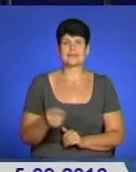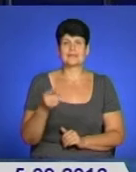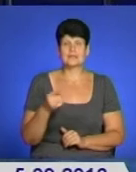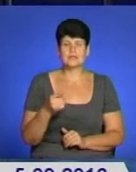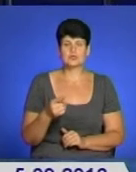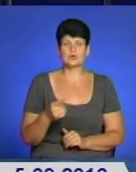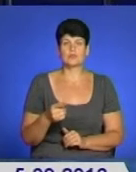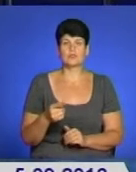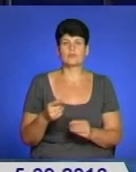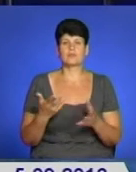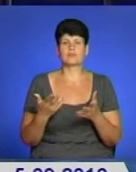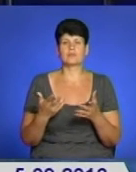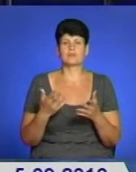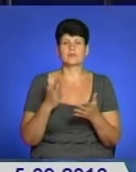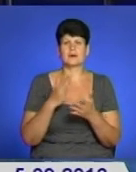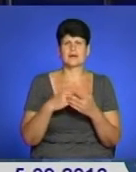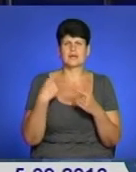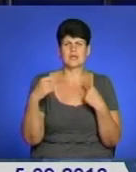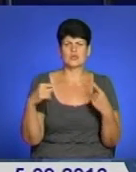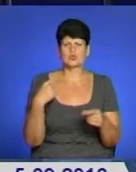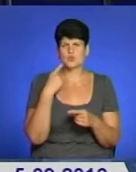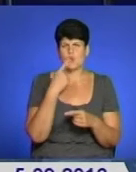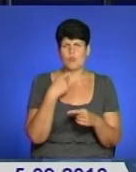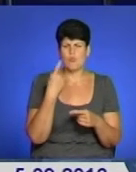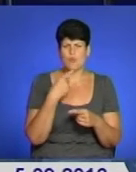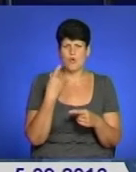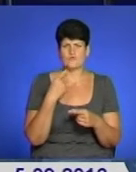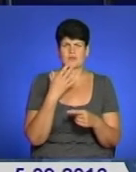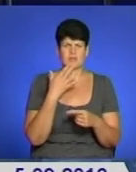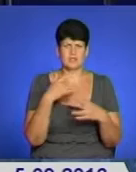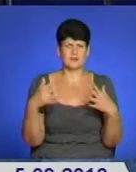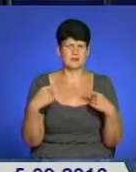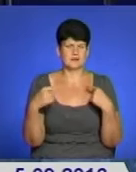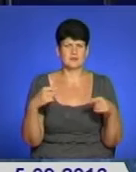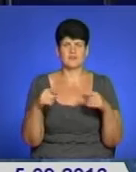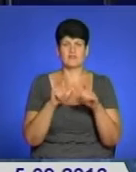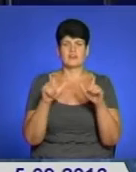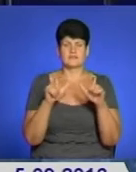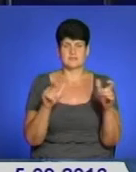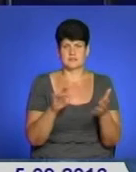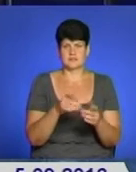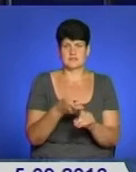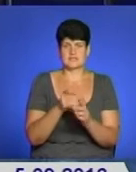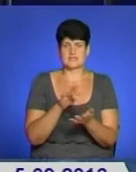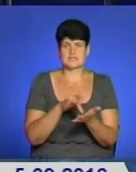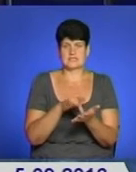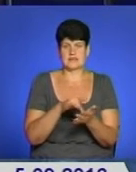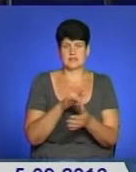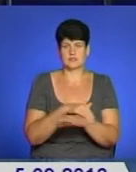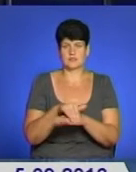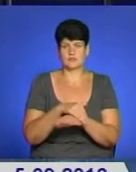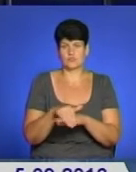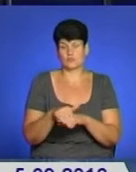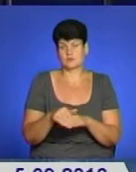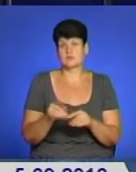буквально потопає в іншомовних виїзках, особливо це стосується центральної частини міста. З чим пов'язане таке засилля іноземних слів